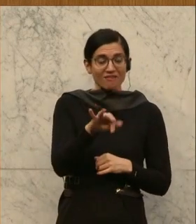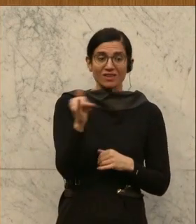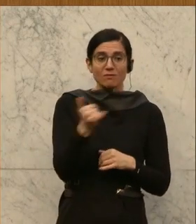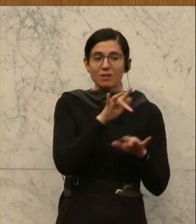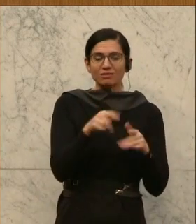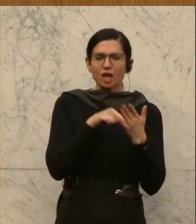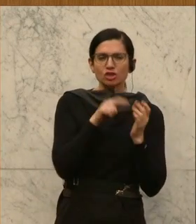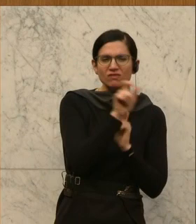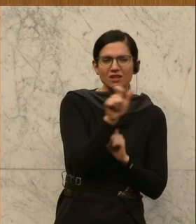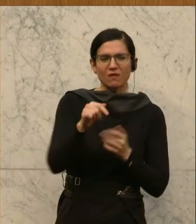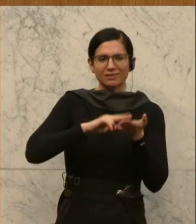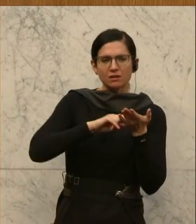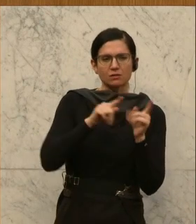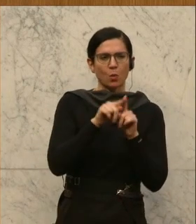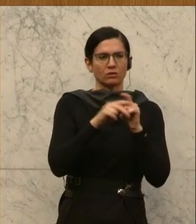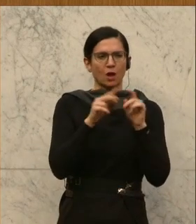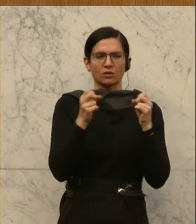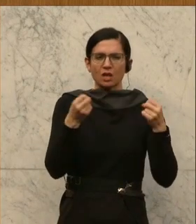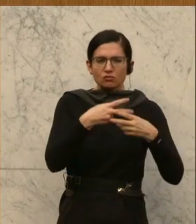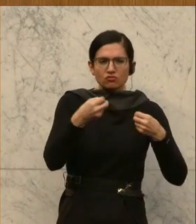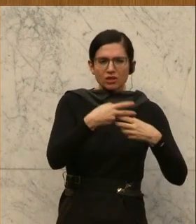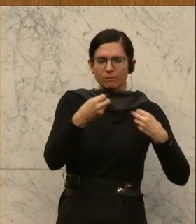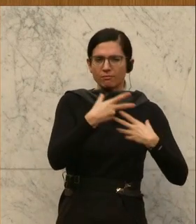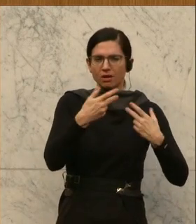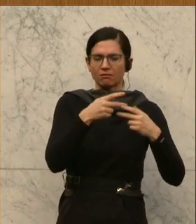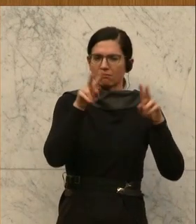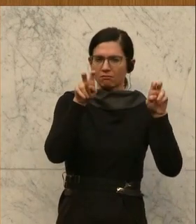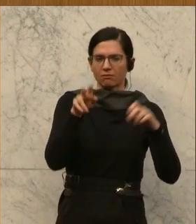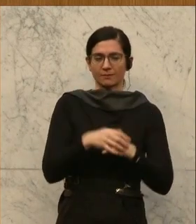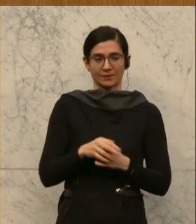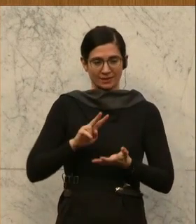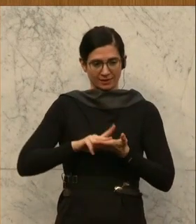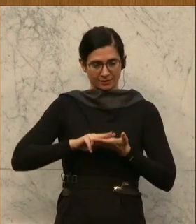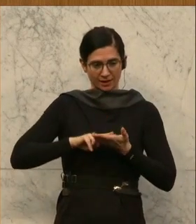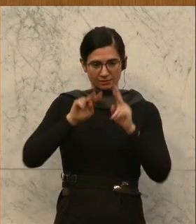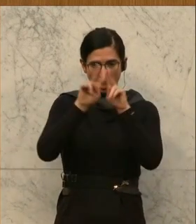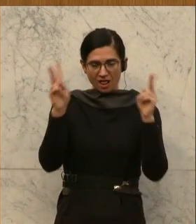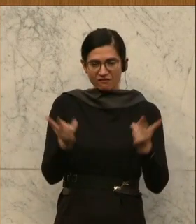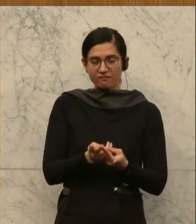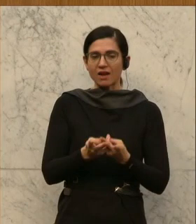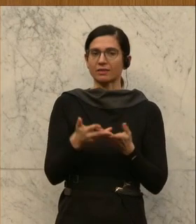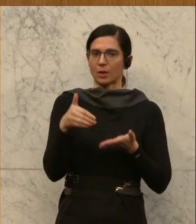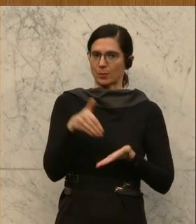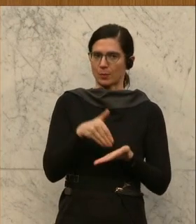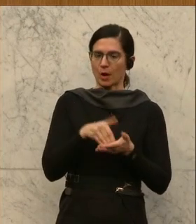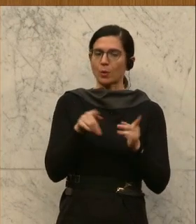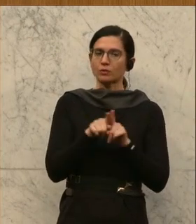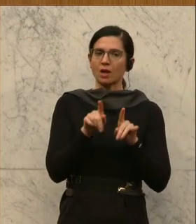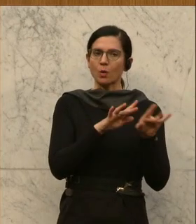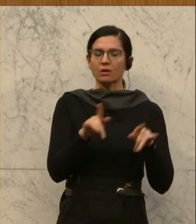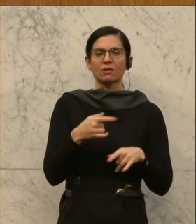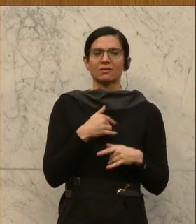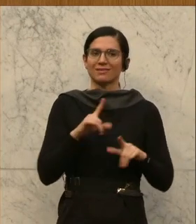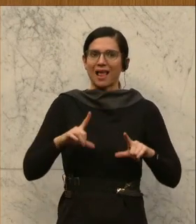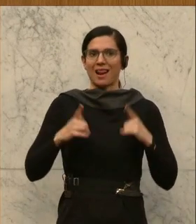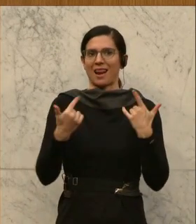Stichworte Digitalisierung und Streaming fallen, ich sage, in einer digitalen Welt brauchen wir auch stark das Analoge.